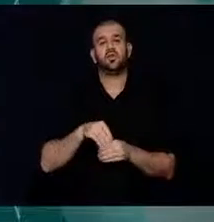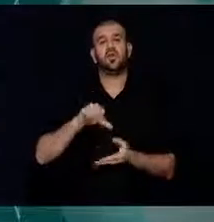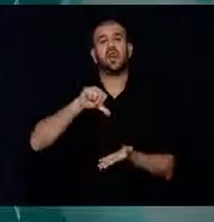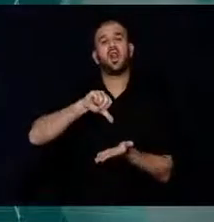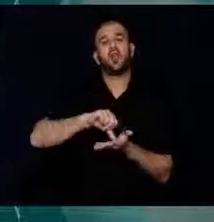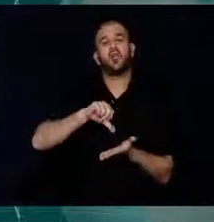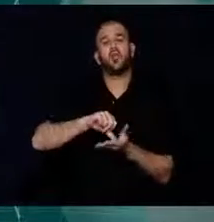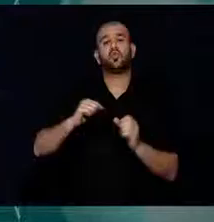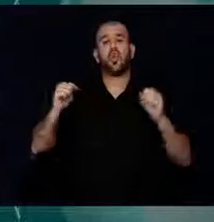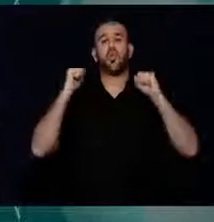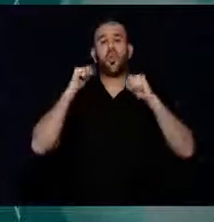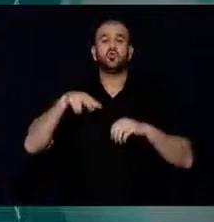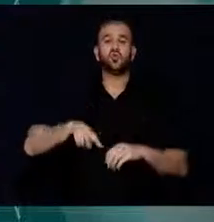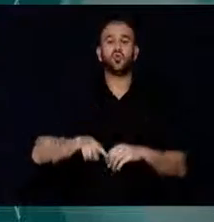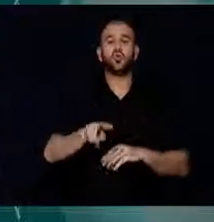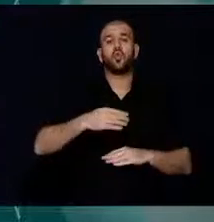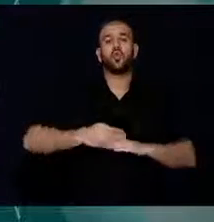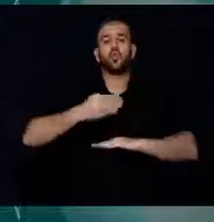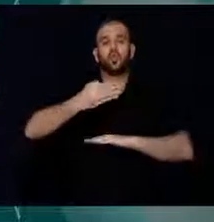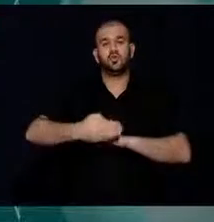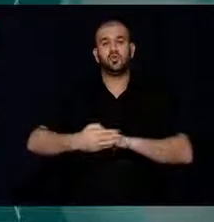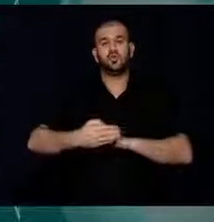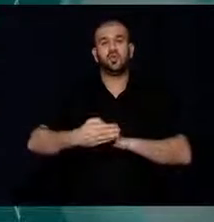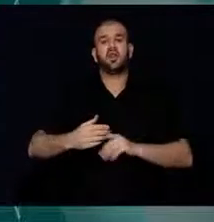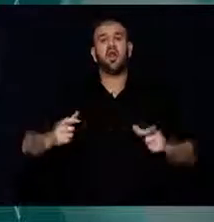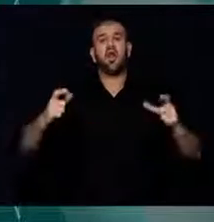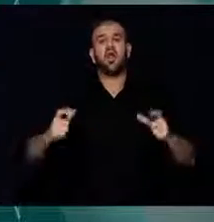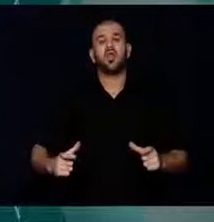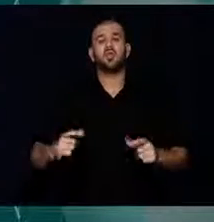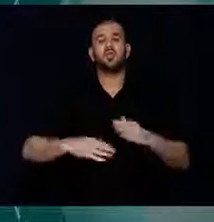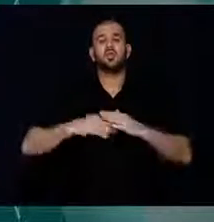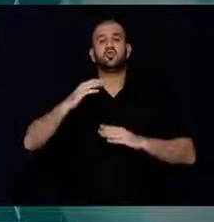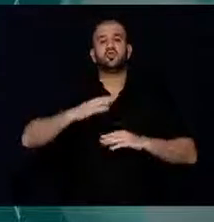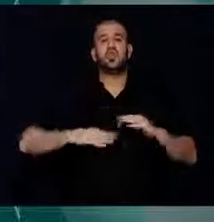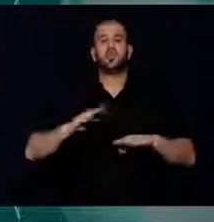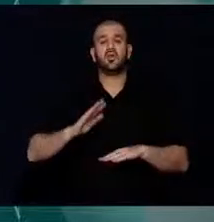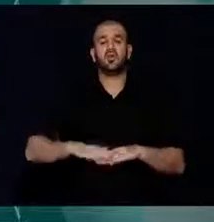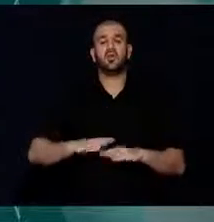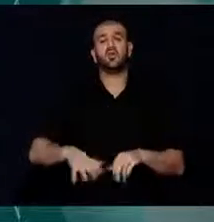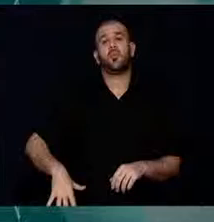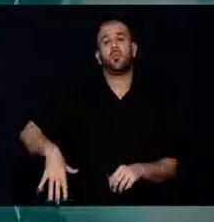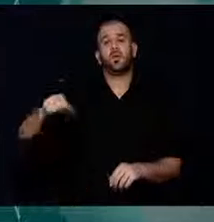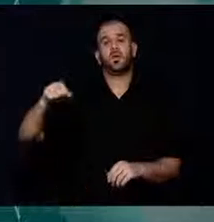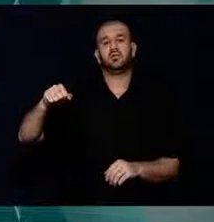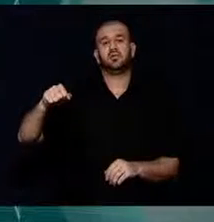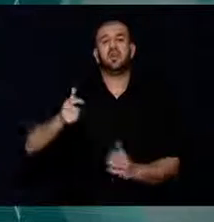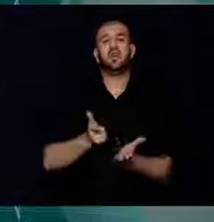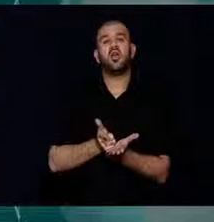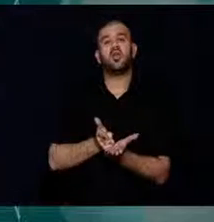Gazimoğusa yolu üzerindeki, Arazide inşaat edilecek merkeze, Tarım alanı,